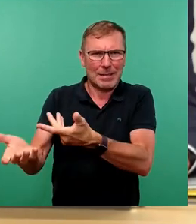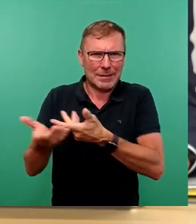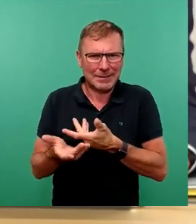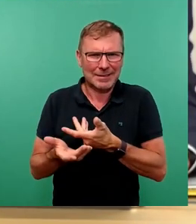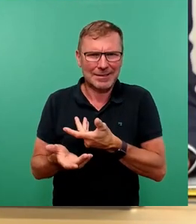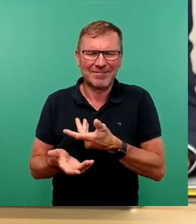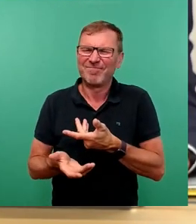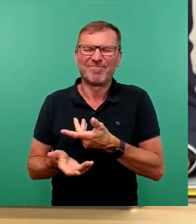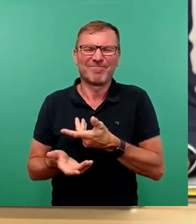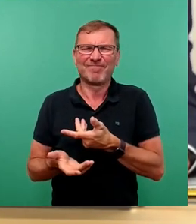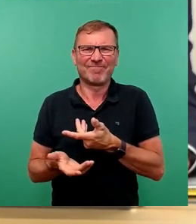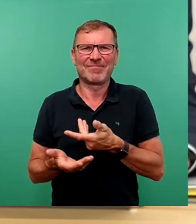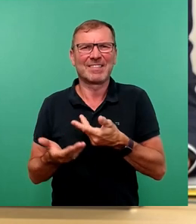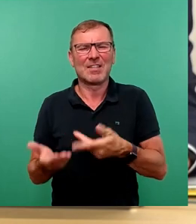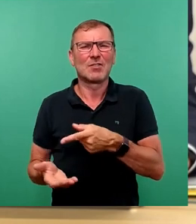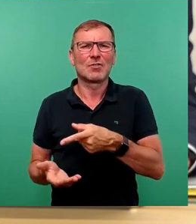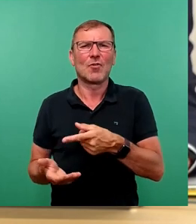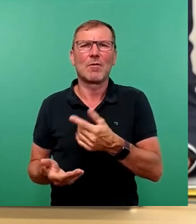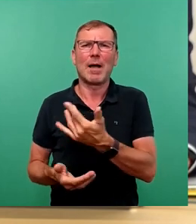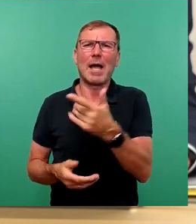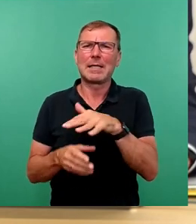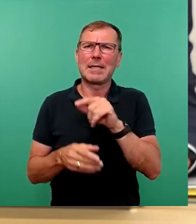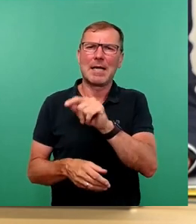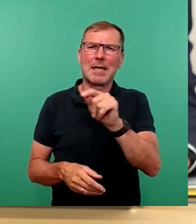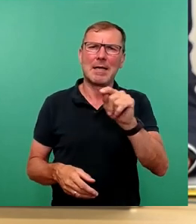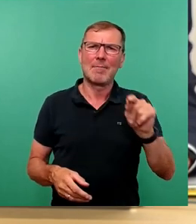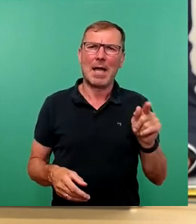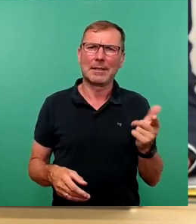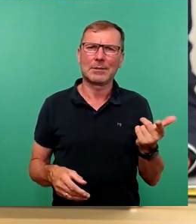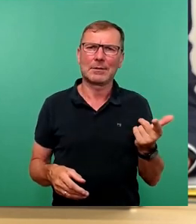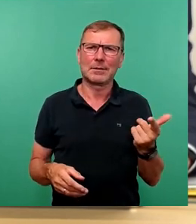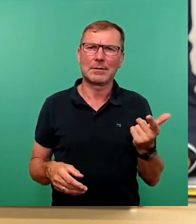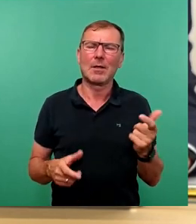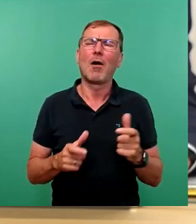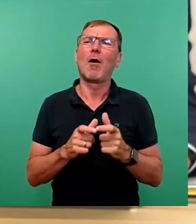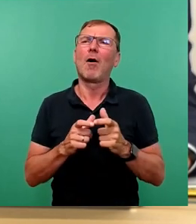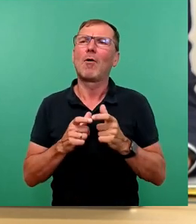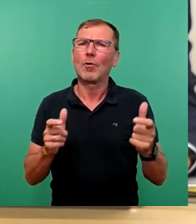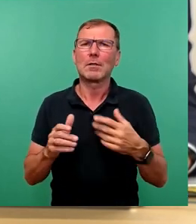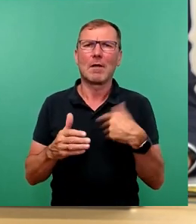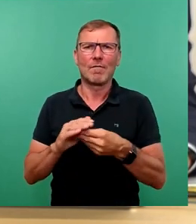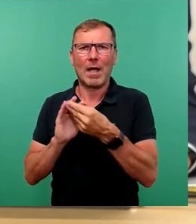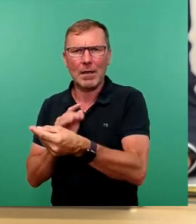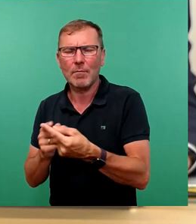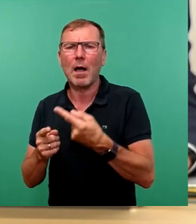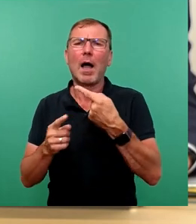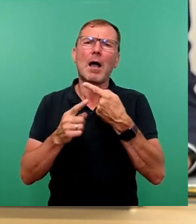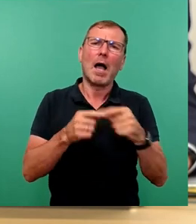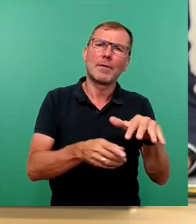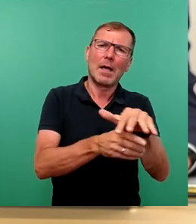Das wird das eher bei einigen Bereichen zu einer größeren Freigabe, bei anderen vielleicht sogar zu einer